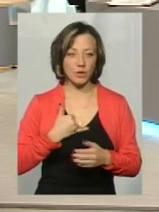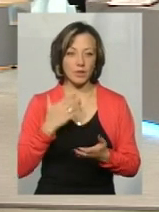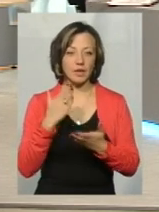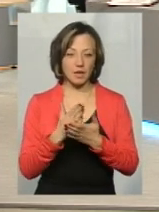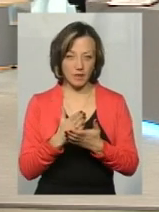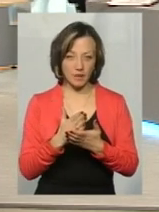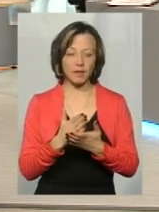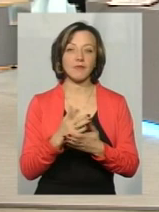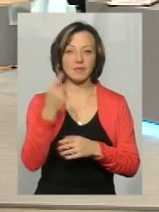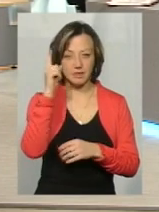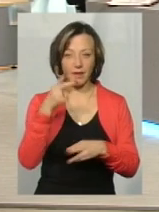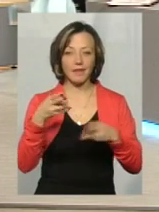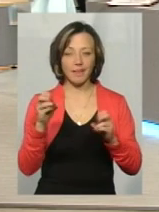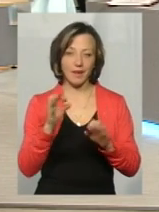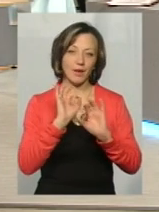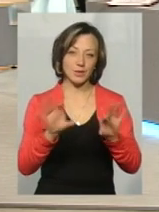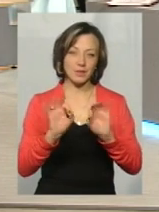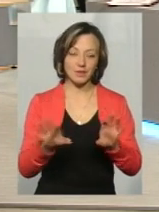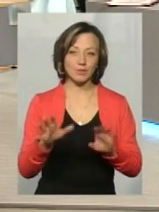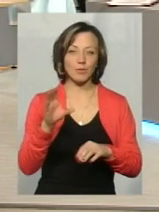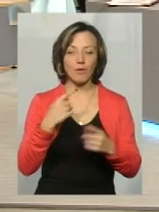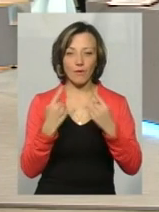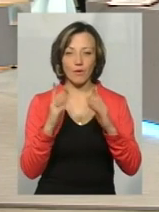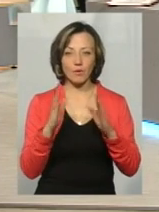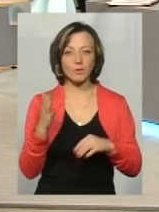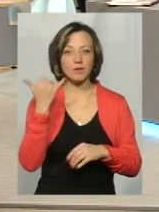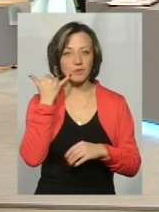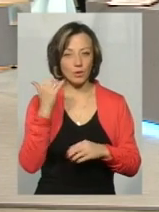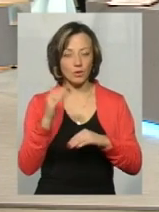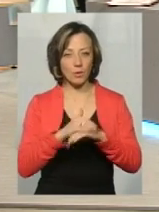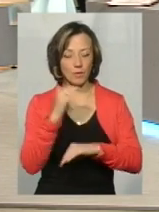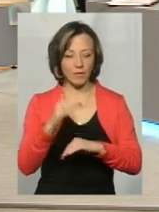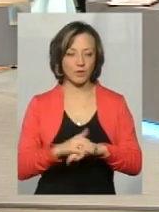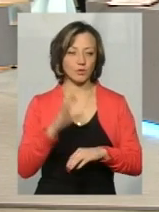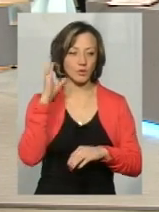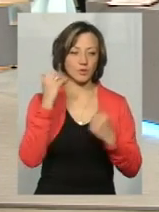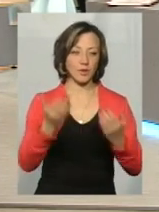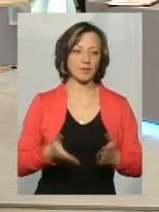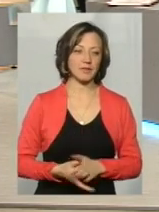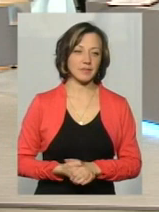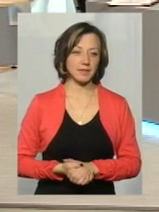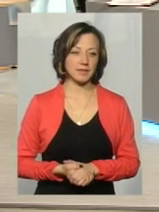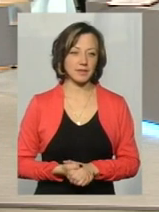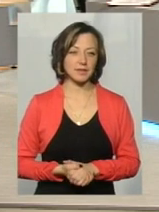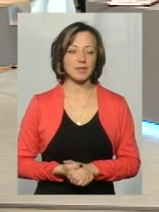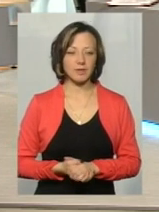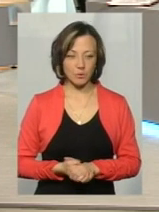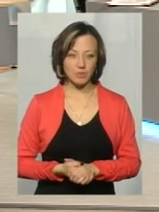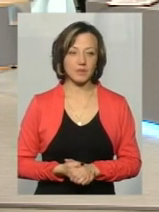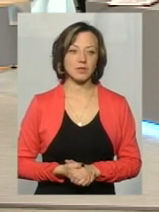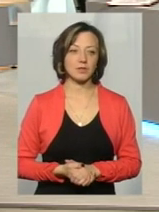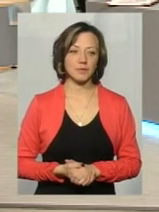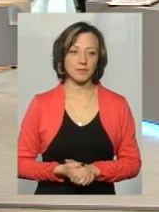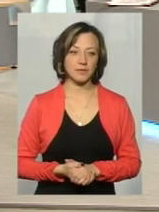якщо вони є, ви знаєте, де, тоді ми про це поговоримо. Доброго вечора, нас тут дзвіночок. Добрий вечір. Добрий вечір.